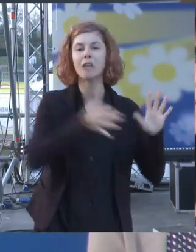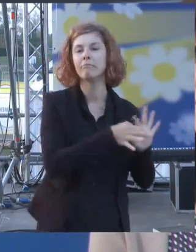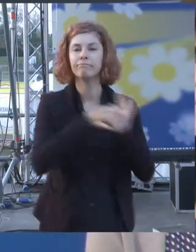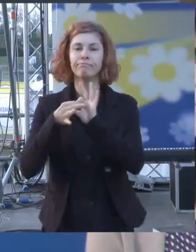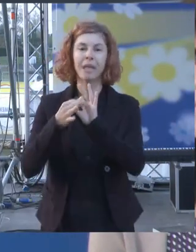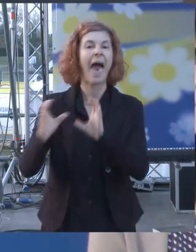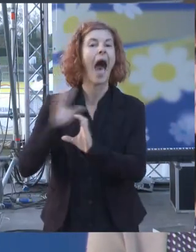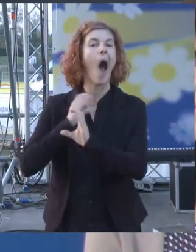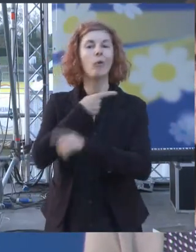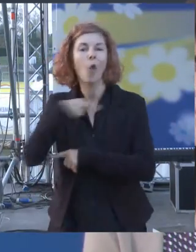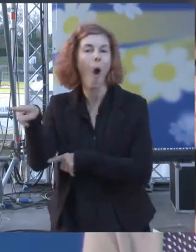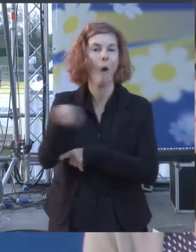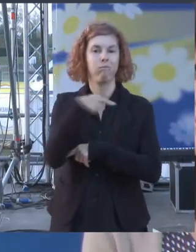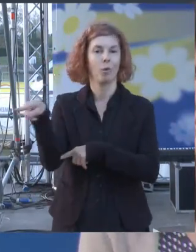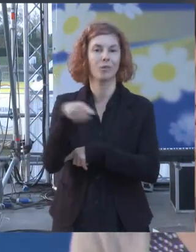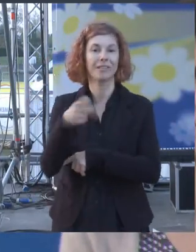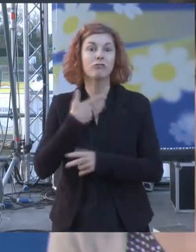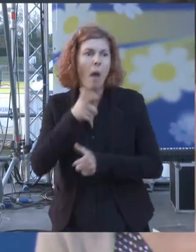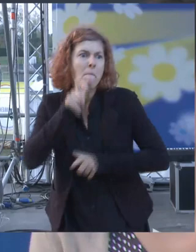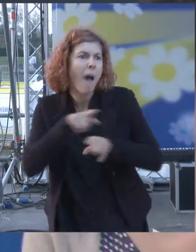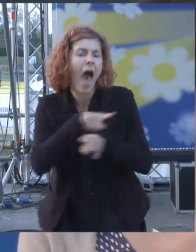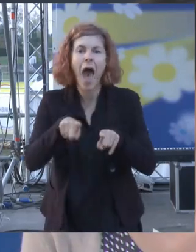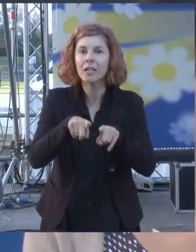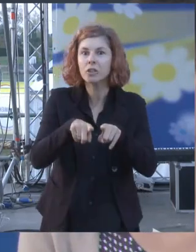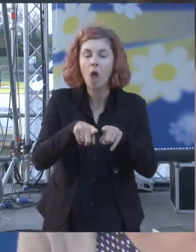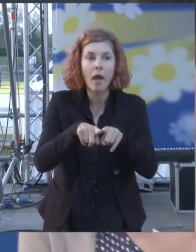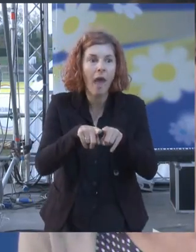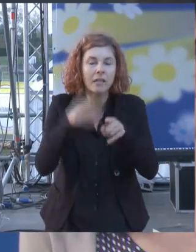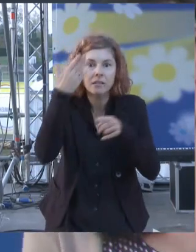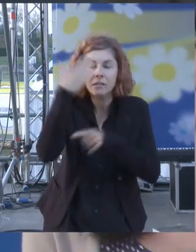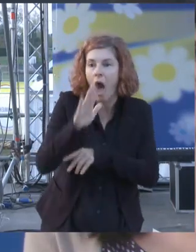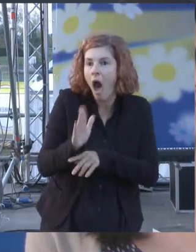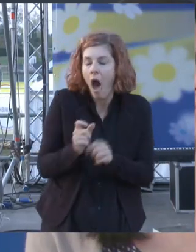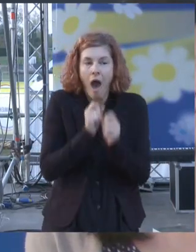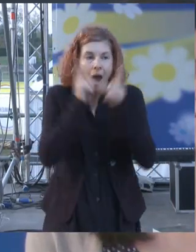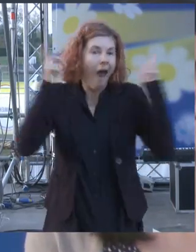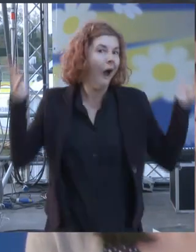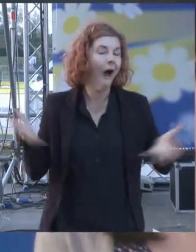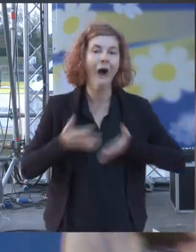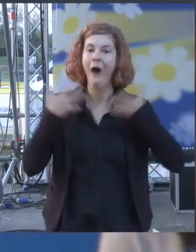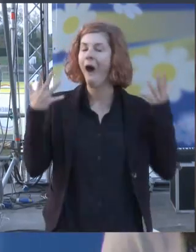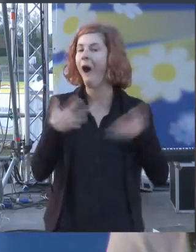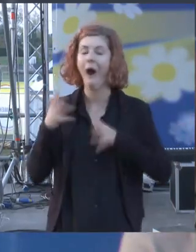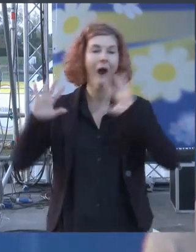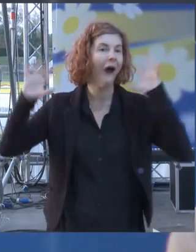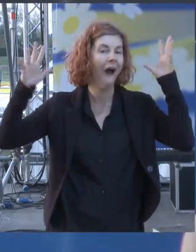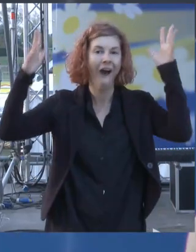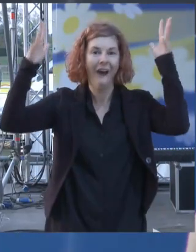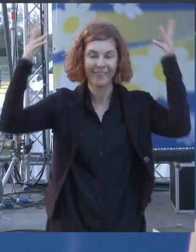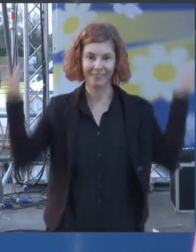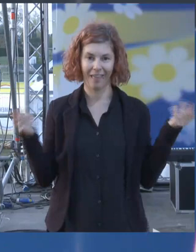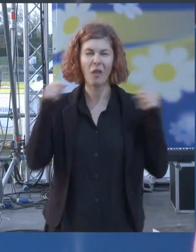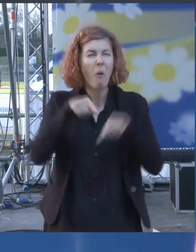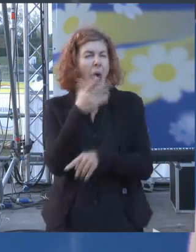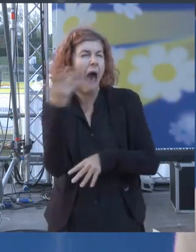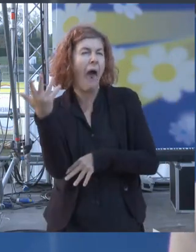cittadini erano contentissimi questi sono piccoli piccoli esempi di come le cose possono funzionare e vi dico